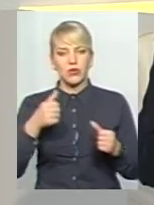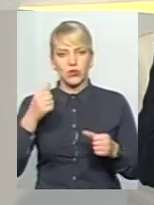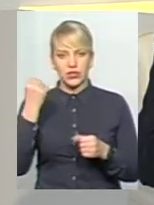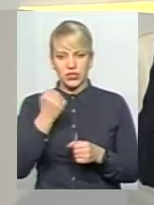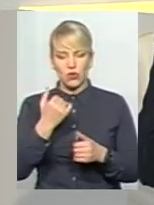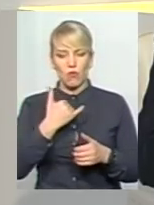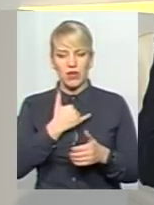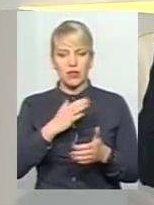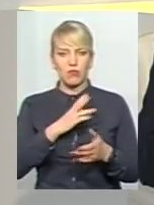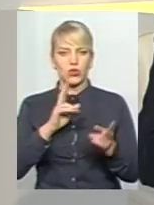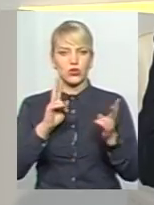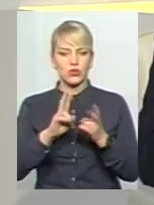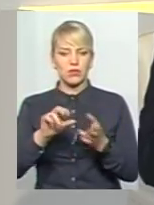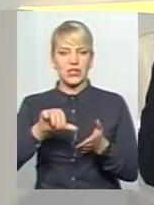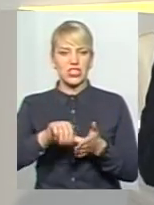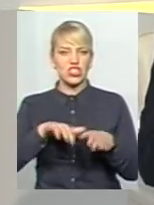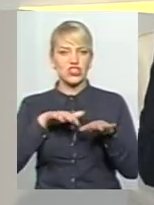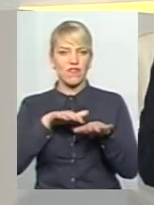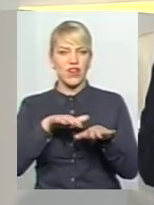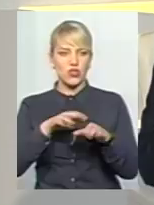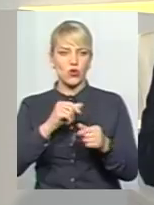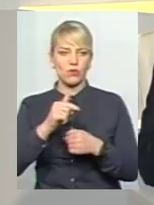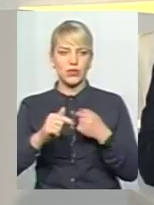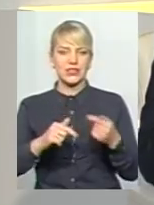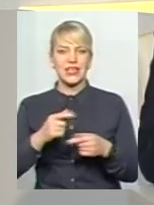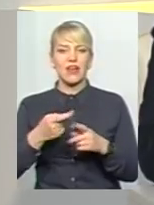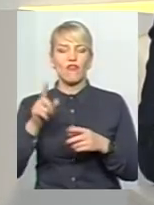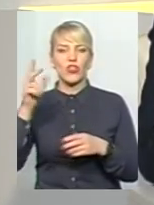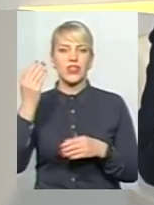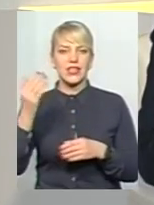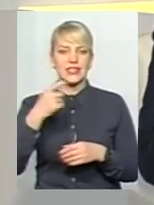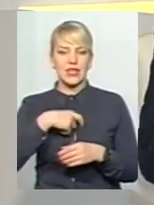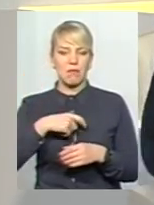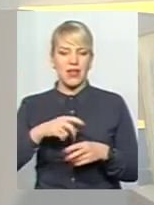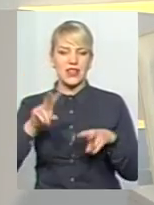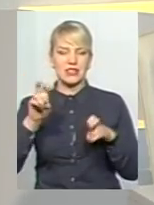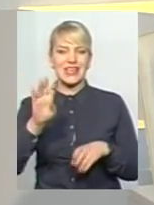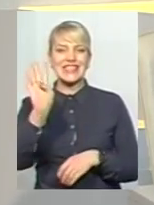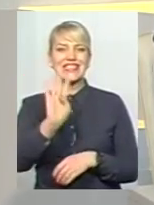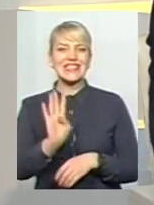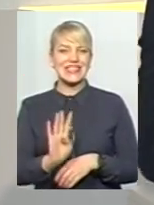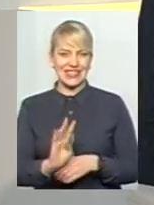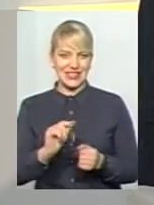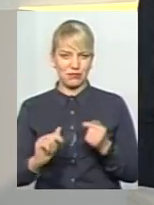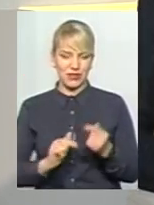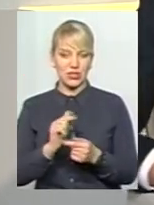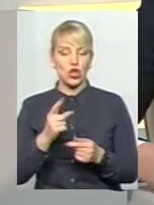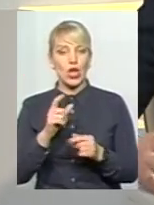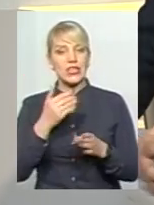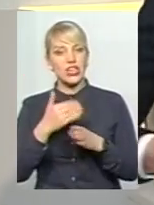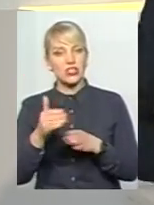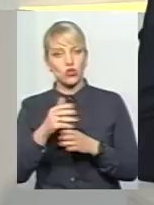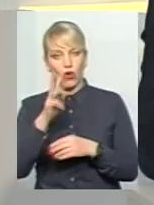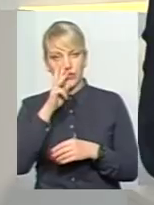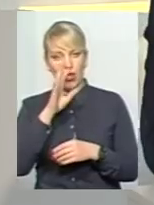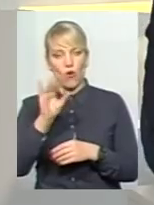представниками швейного бізнесу, які себе називають, так би мовити, сірим бізнесом, тобто частково легалізованим, частково десь прихованим. Ми